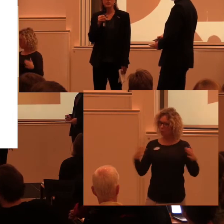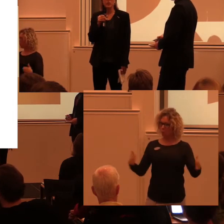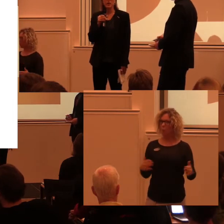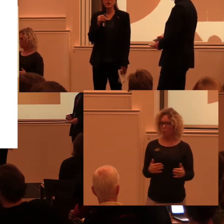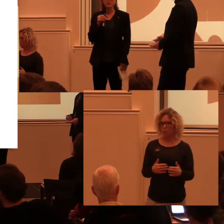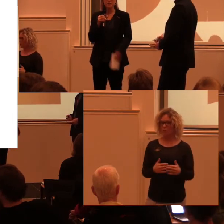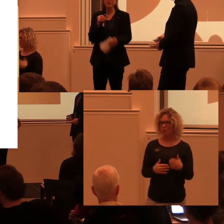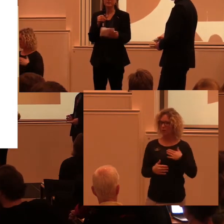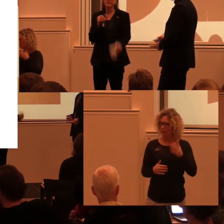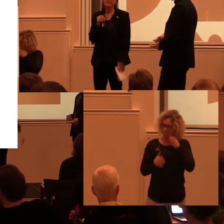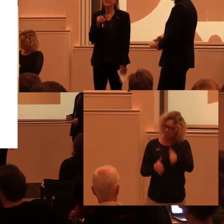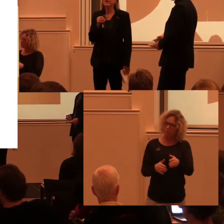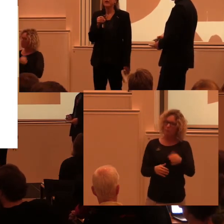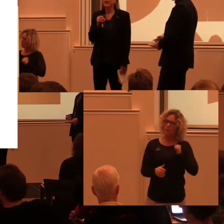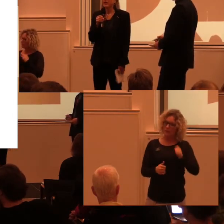arbeta med frågorna.